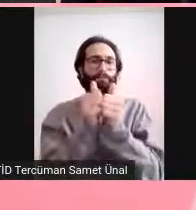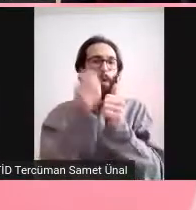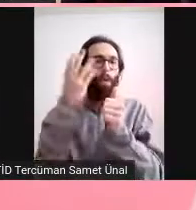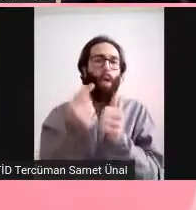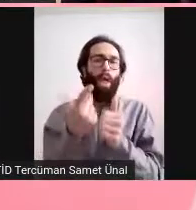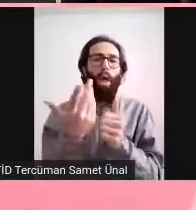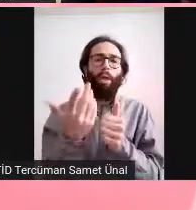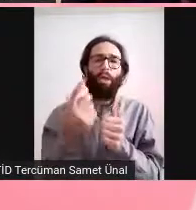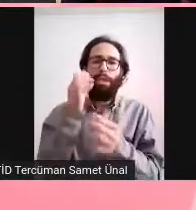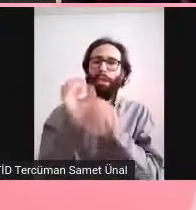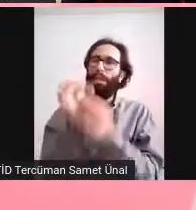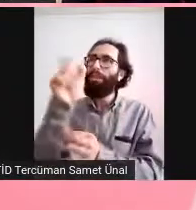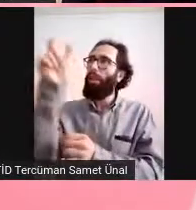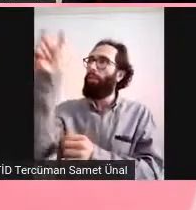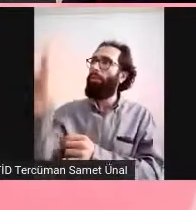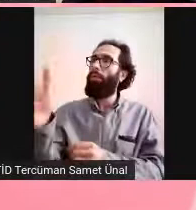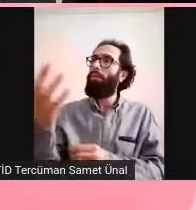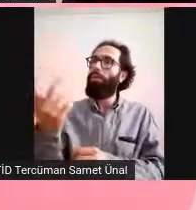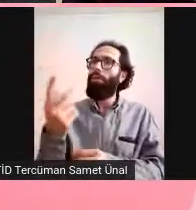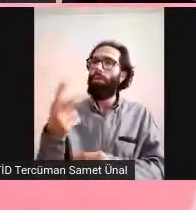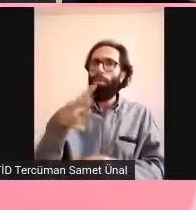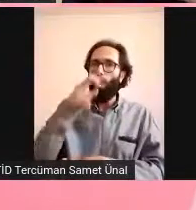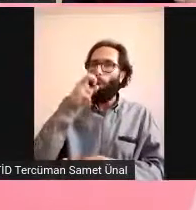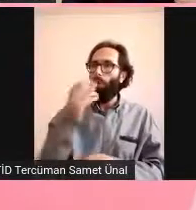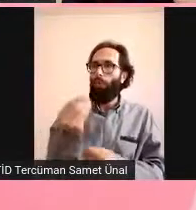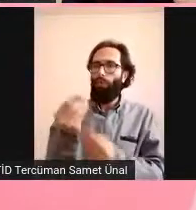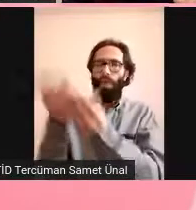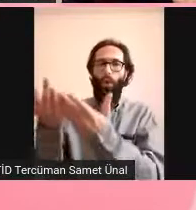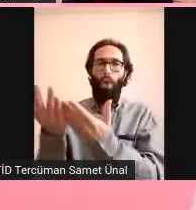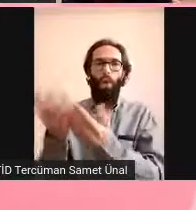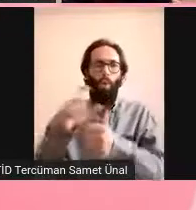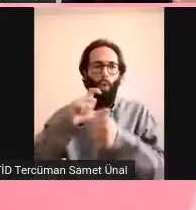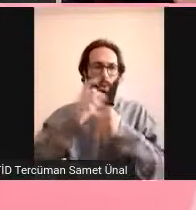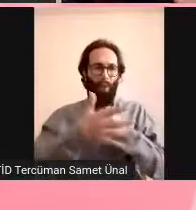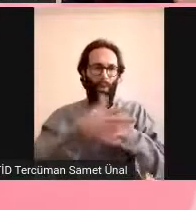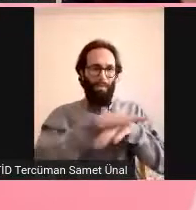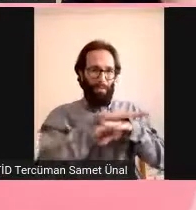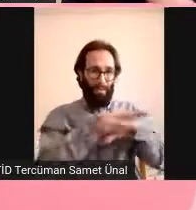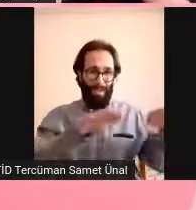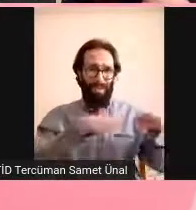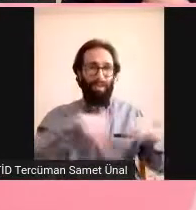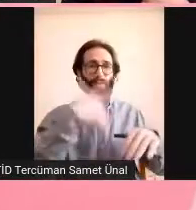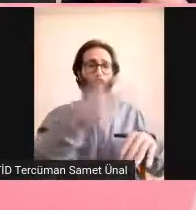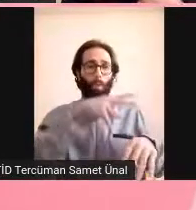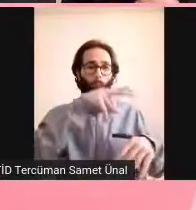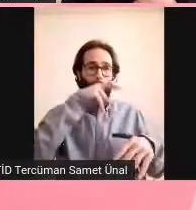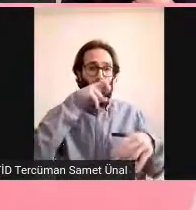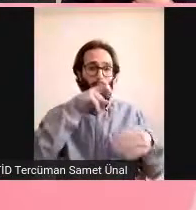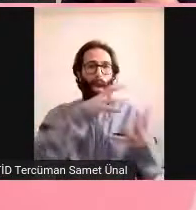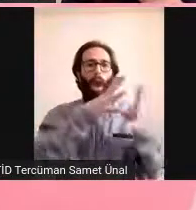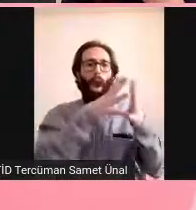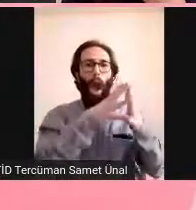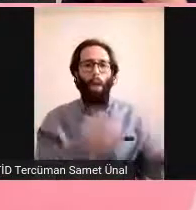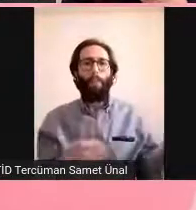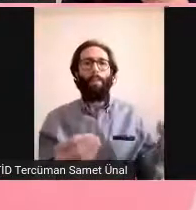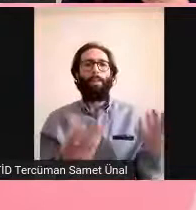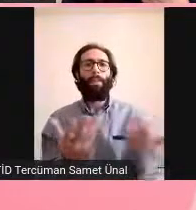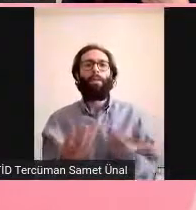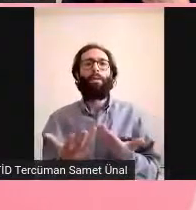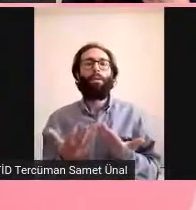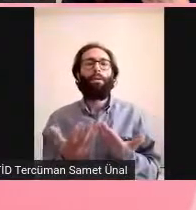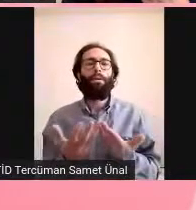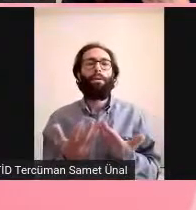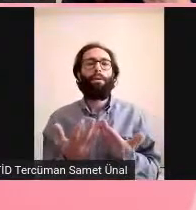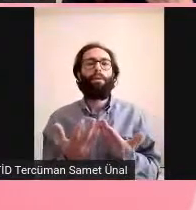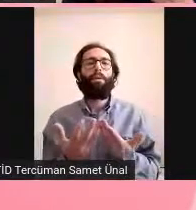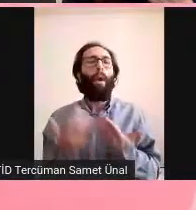tekrar kokuları öğrenmesini sağlıyorlar. Hani geri gelmediyse koku alma yeteneği.